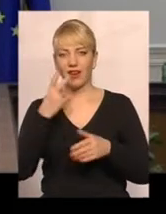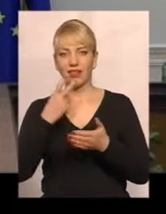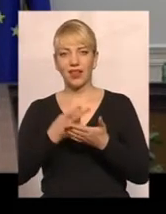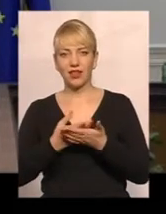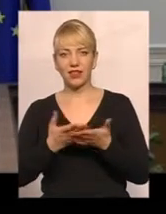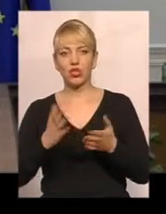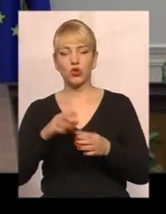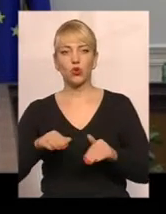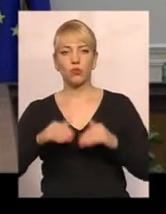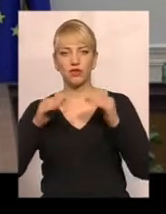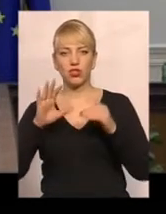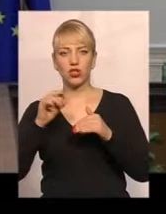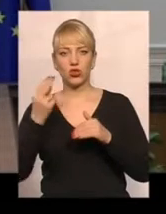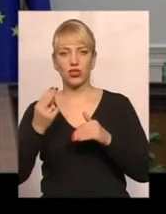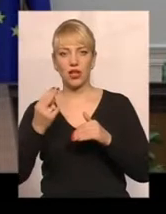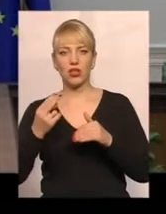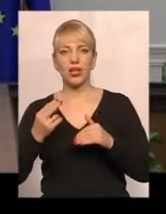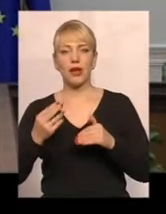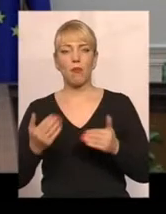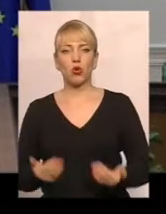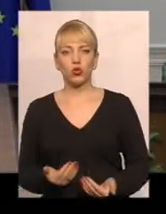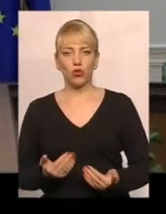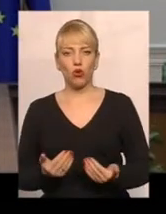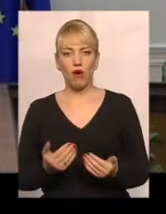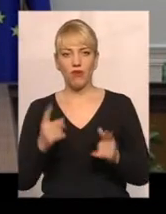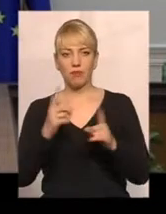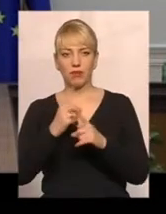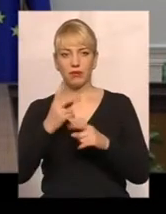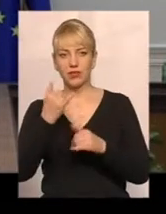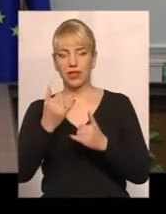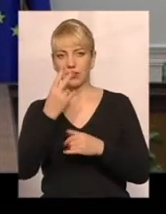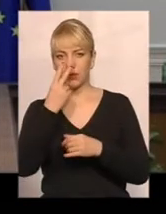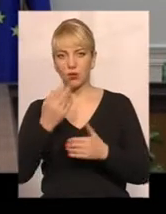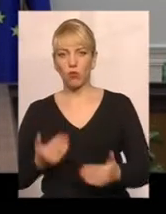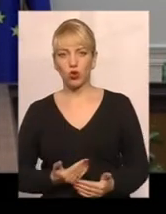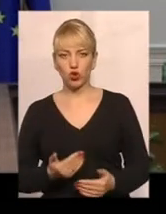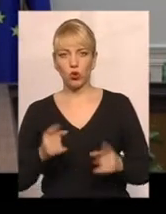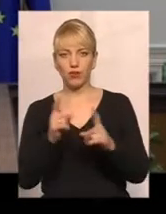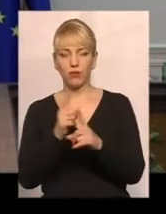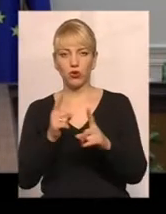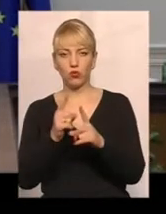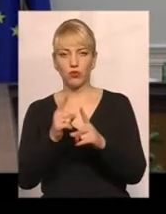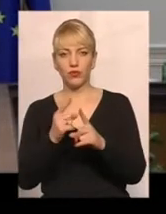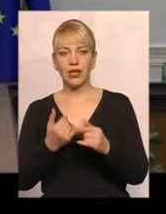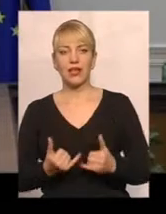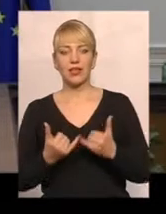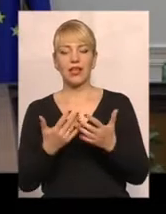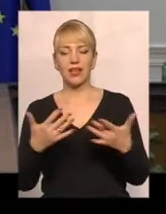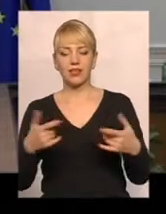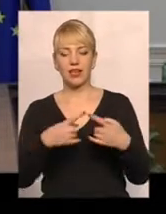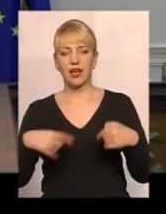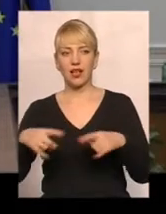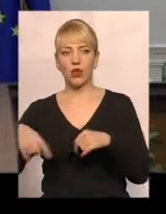самого прожиткового мінімуму. Зараз ми бачимо прожитковий мінімум для різних категорій.